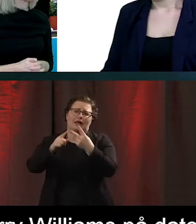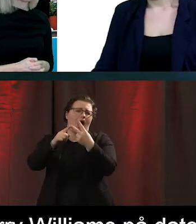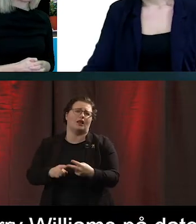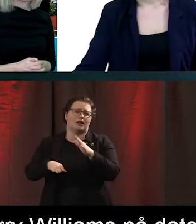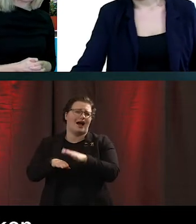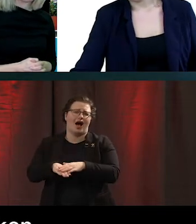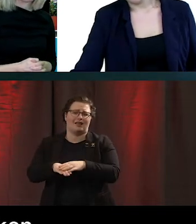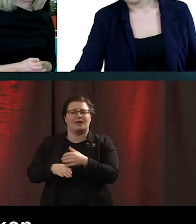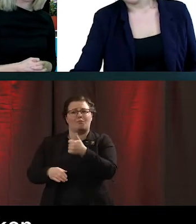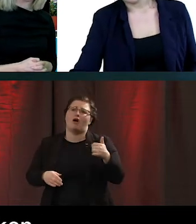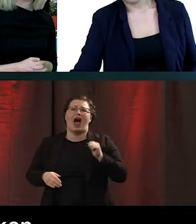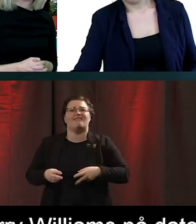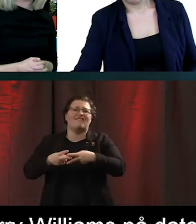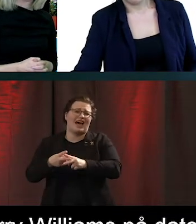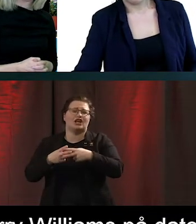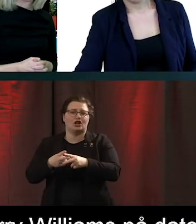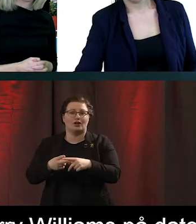man använder ett redskap.